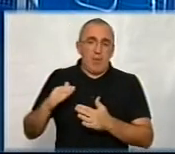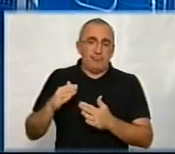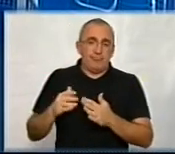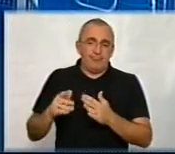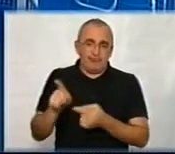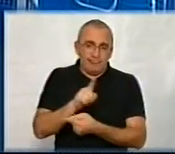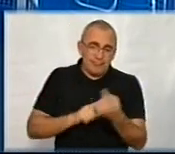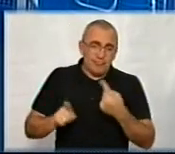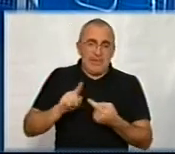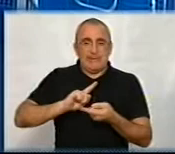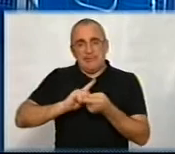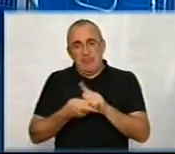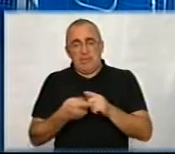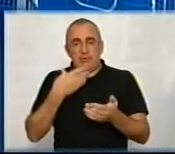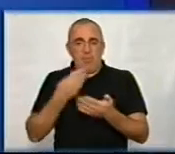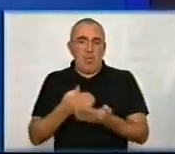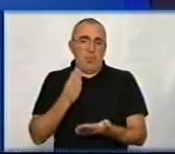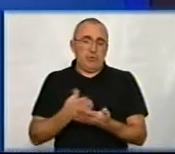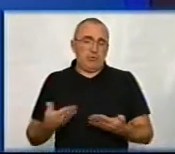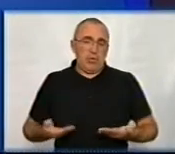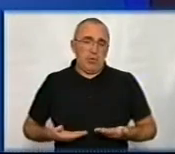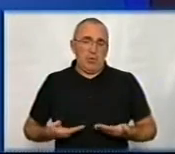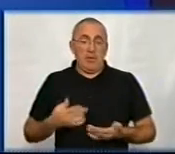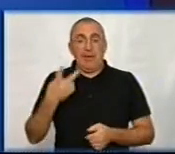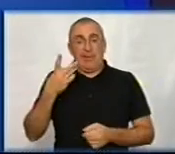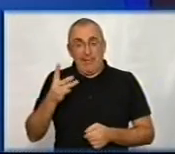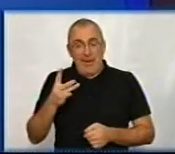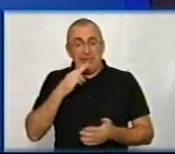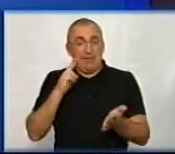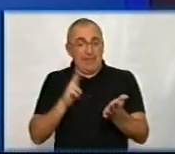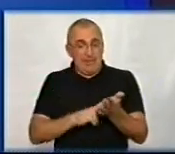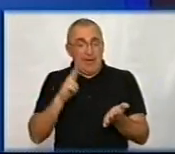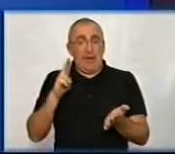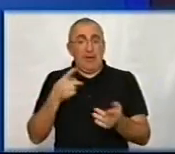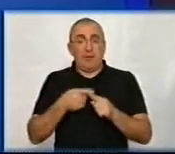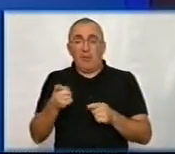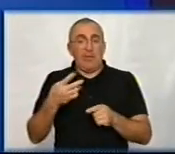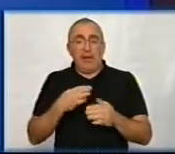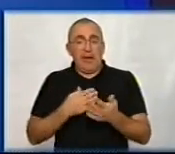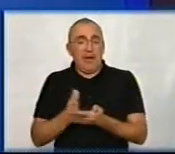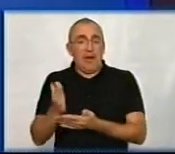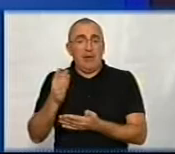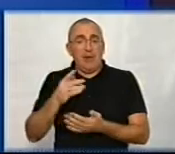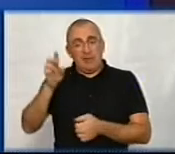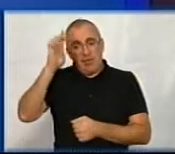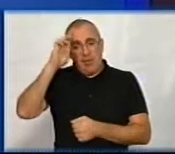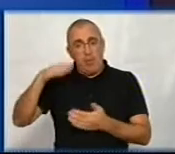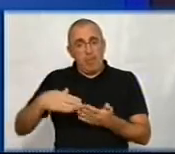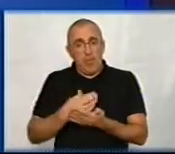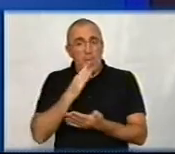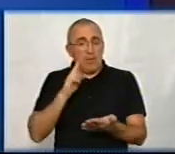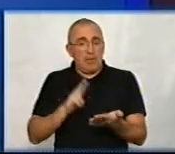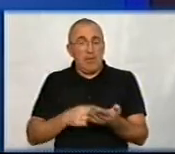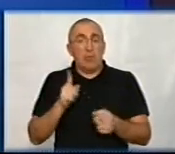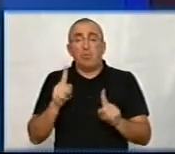певні матеріальні зміни в своєму становищі. Ну, і третій тренд, звичайно, це тренд, ми від нього не відійдемо, це загальнонаціональний політичний тренд,